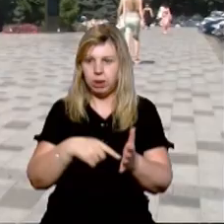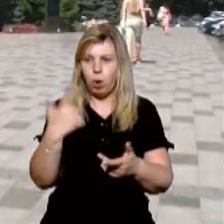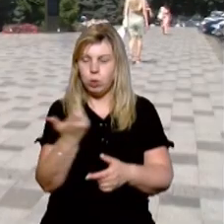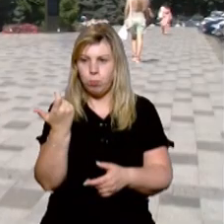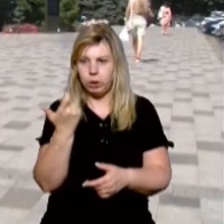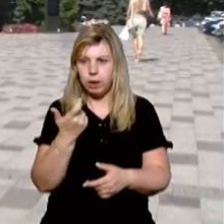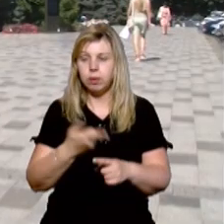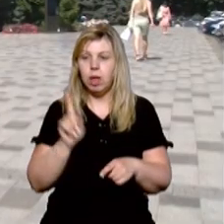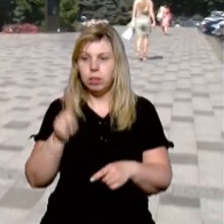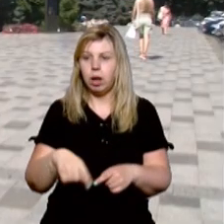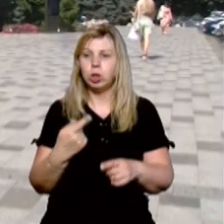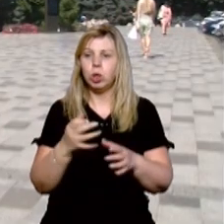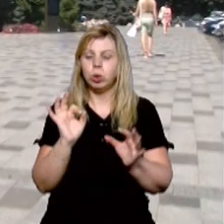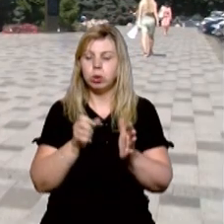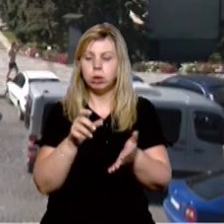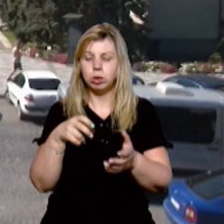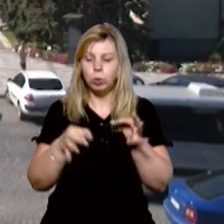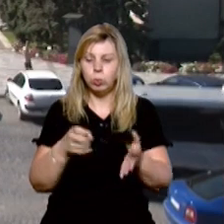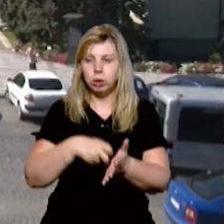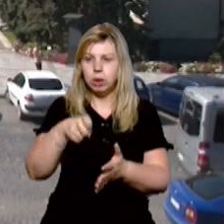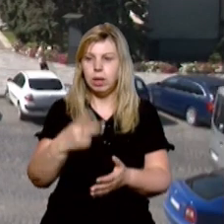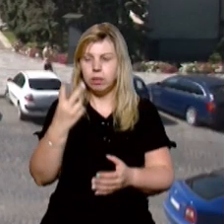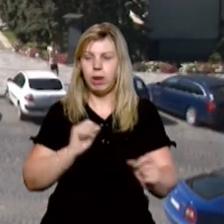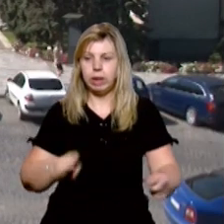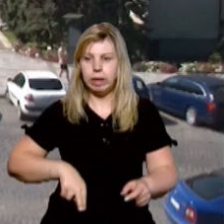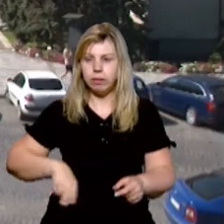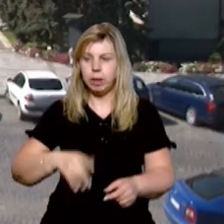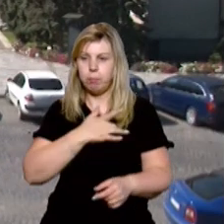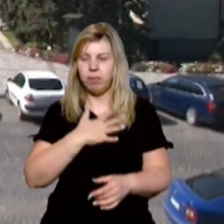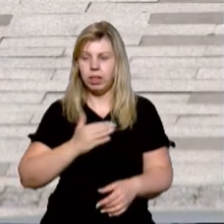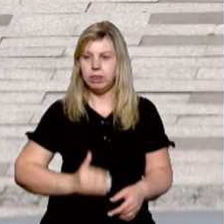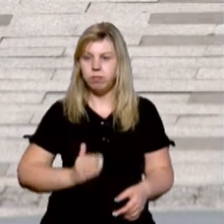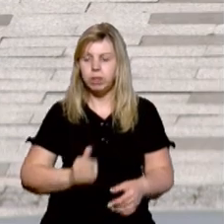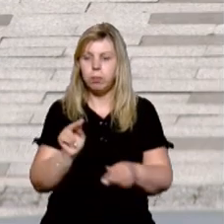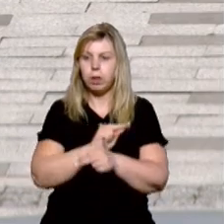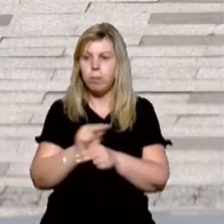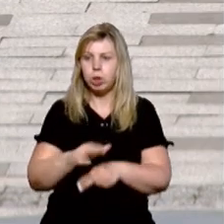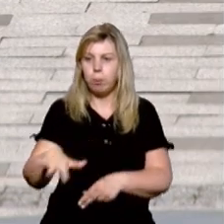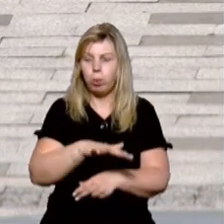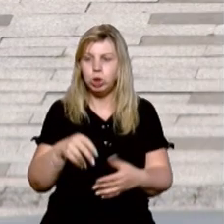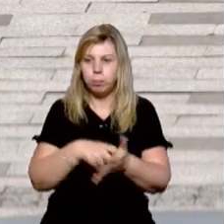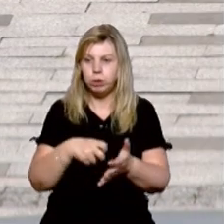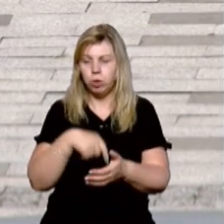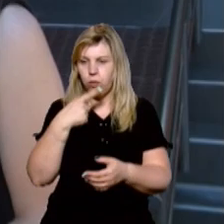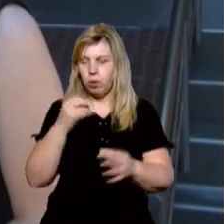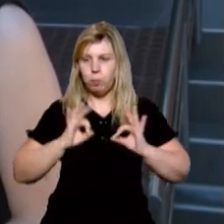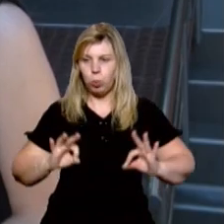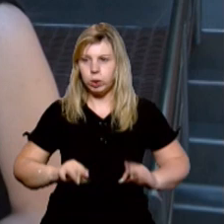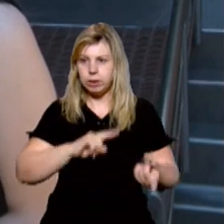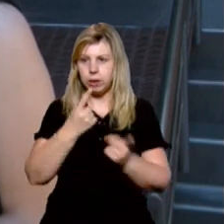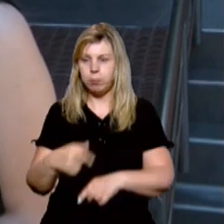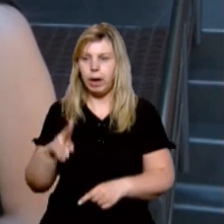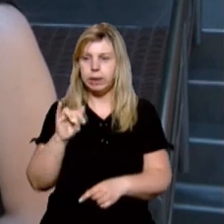міського господарства. Також до суду направили обвинувачення щодо двох керівників приватних фірм, які ремонтували площі, каже речниця прокуратури